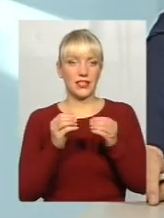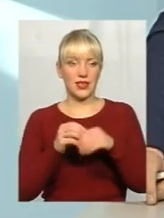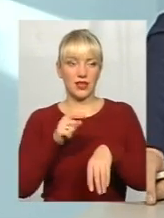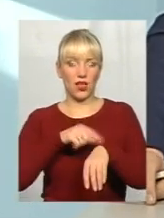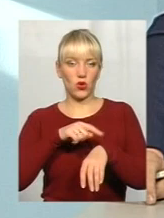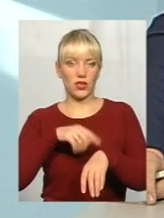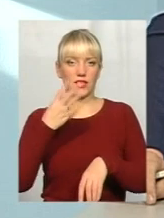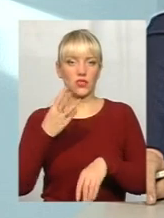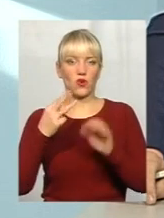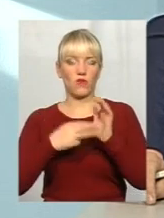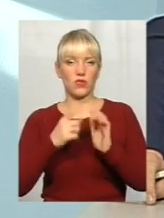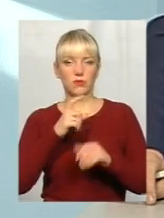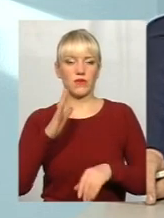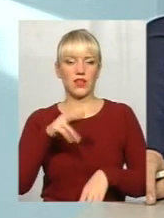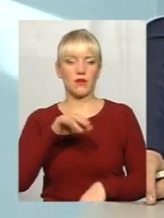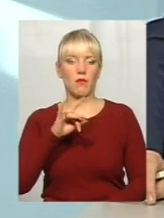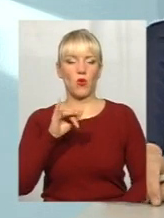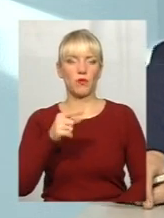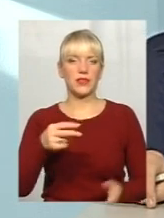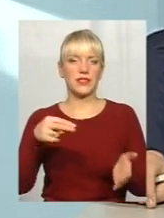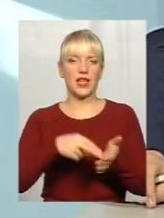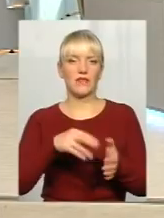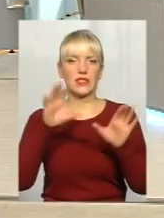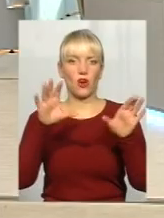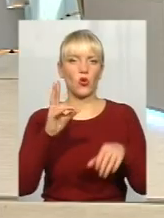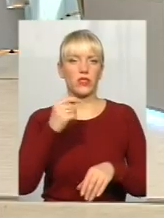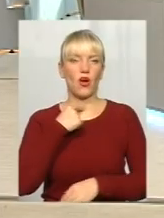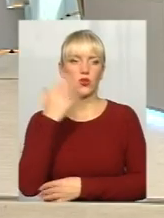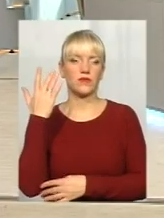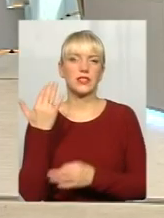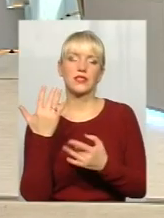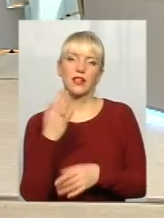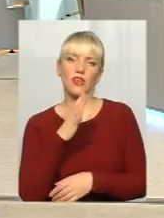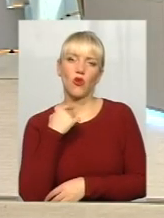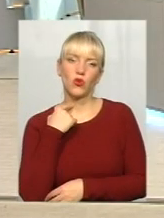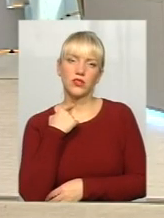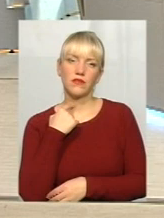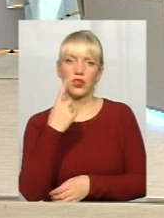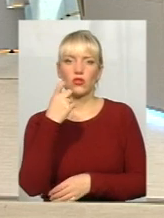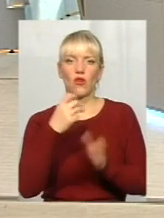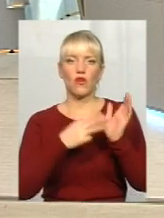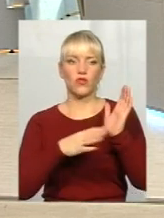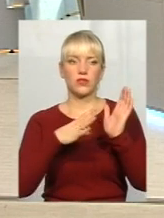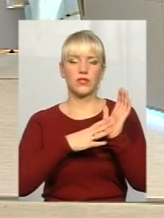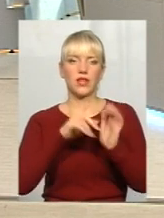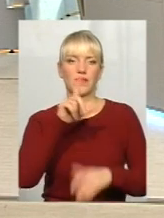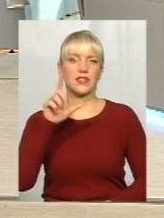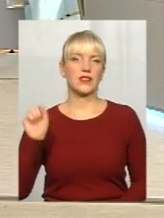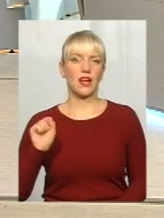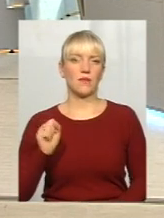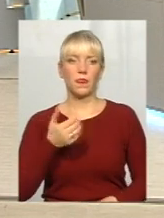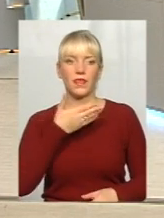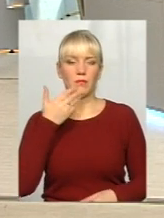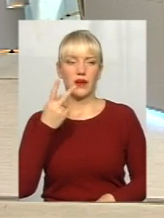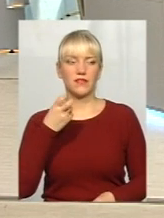48 хвилин. Ставіть перебіг на голосування цей закон. Скільки голосів думаєте? 189 за. Нема